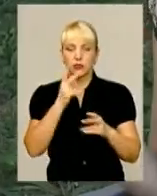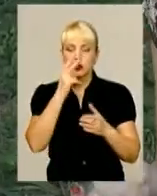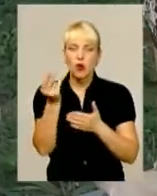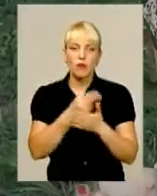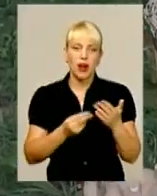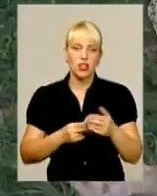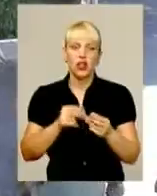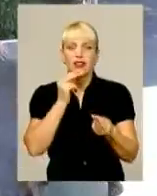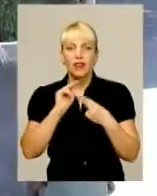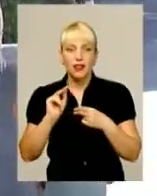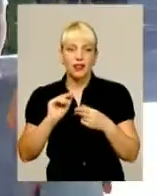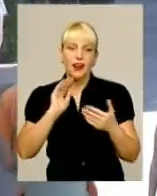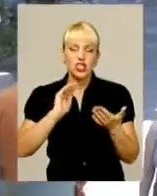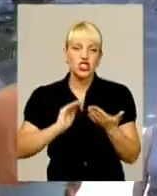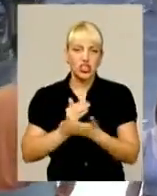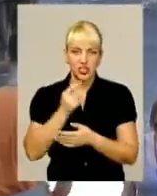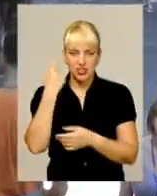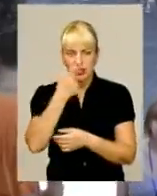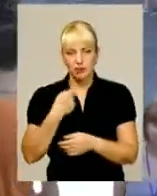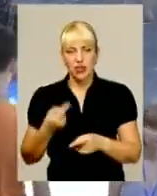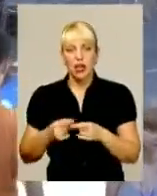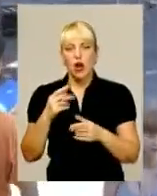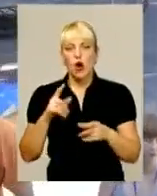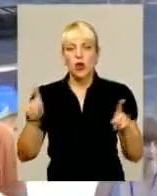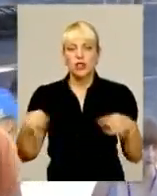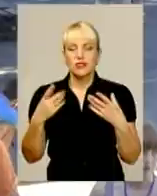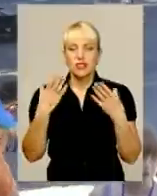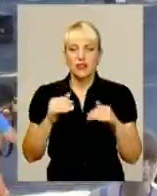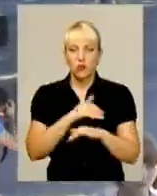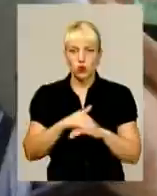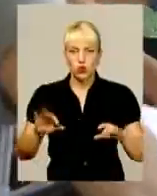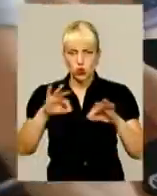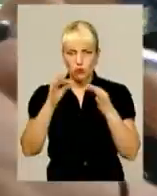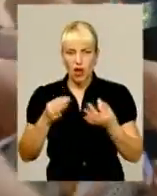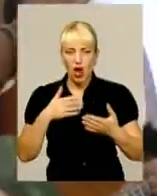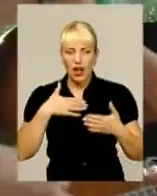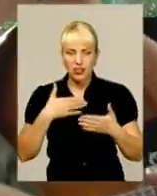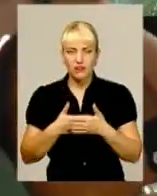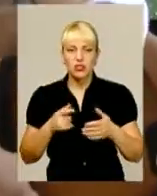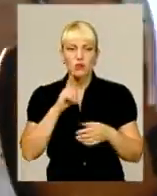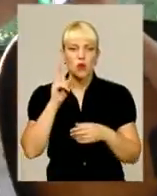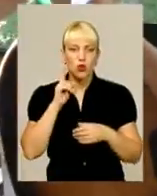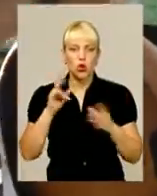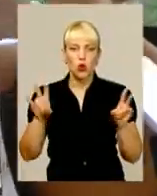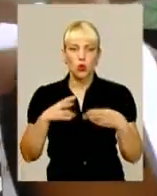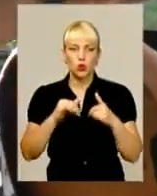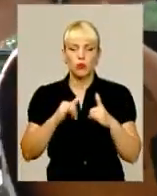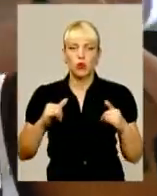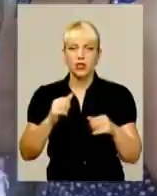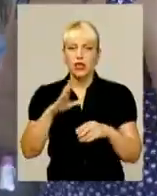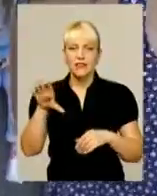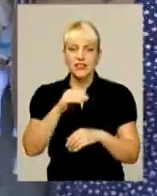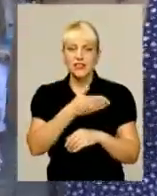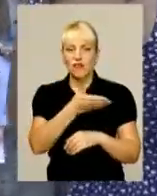найкращі риси. Організували Дні вуличного мистецтва активісти Хмельницького молодіжного клубу розвитку. До слова, майже